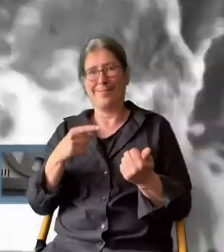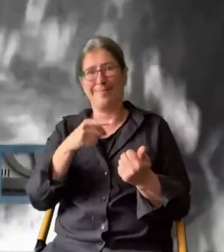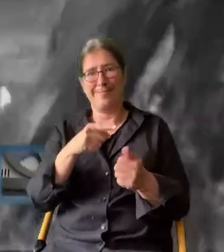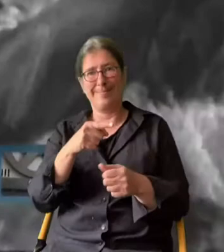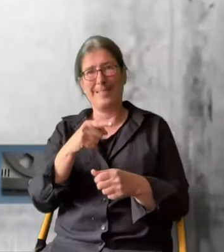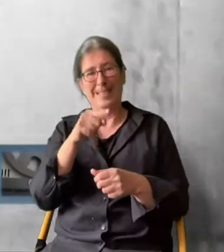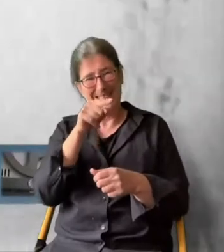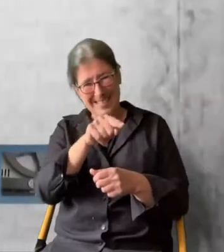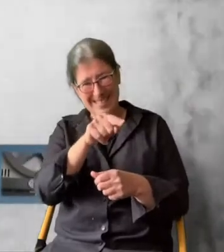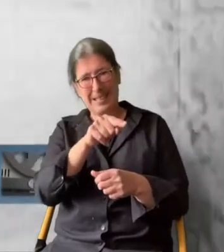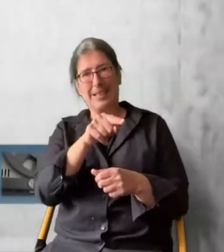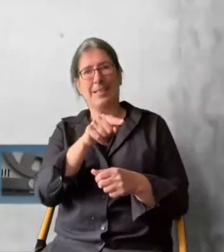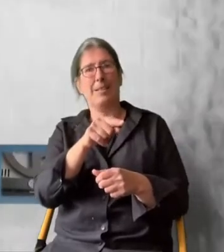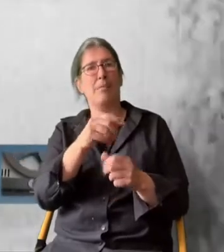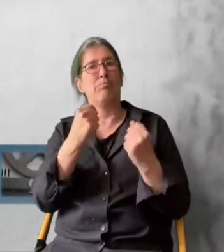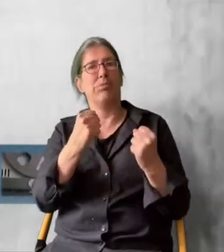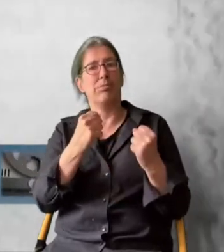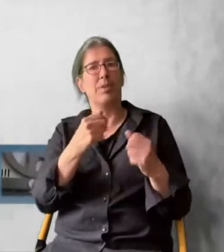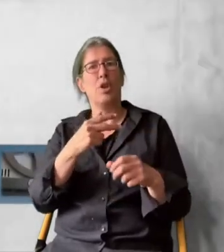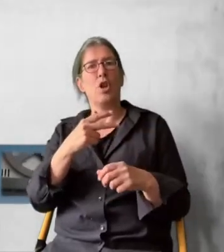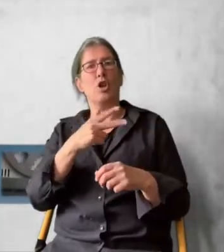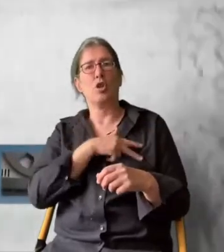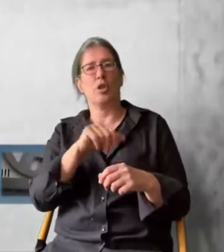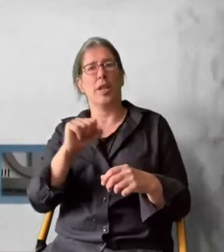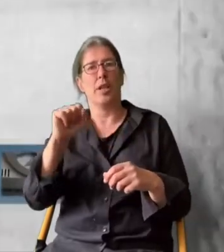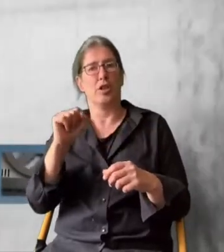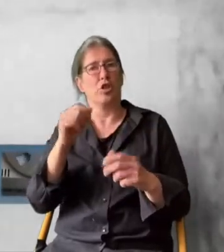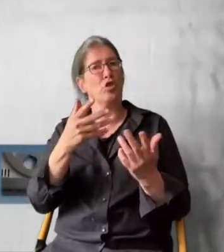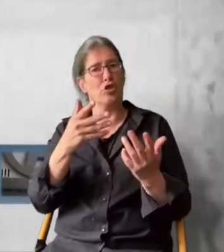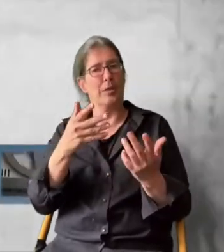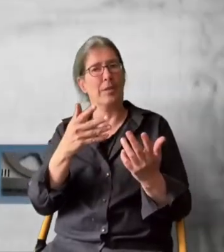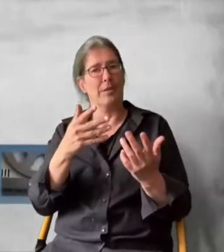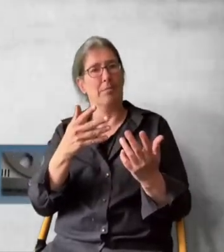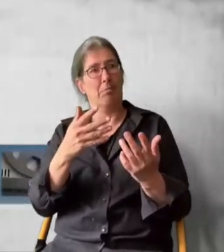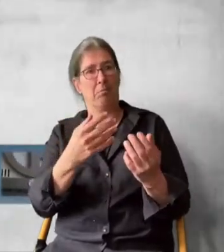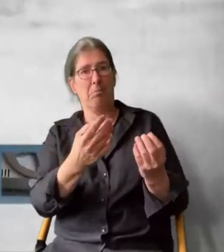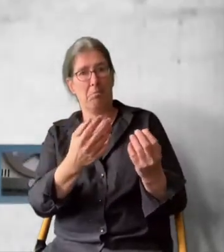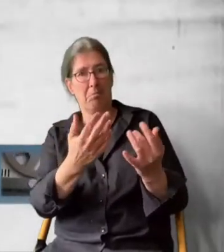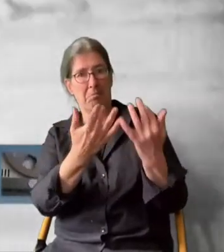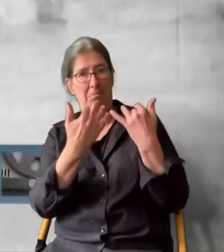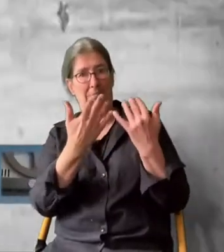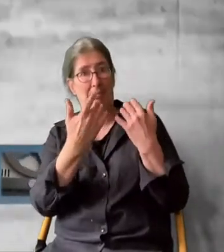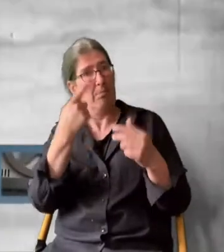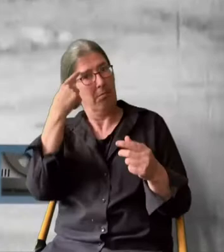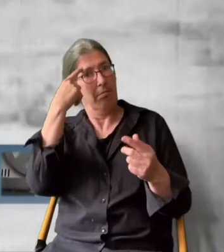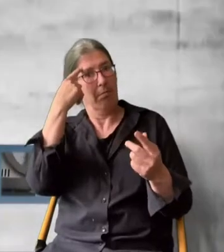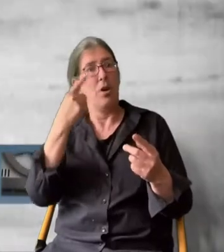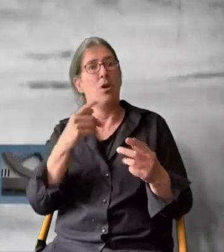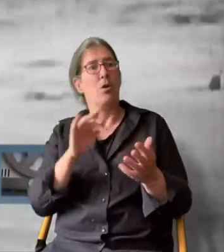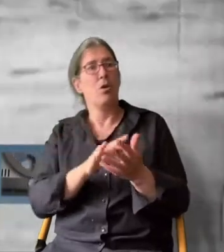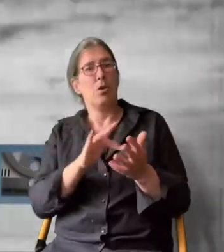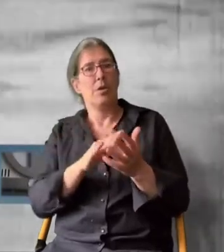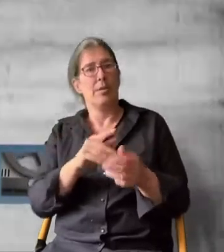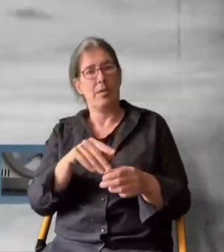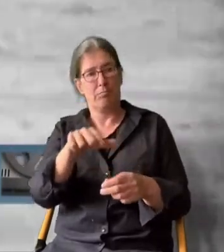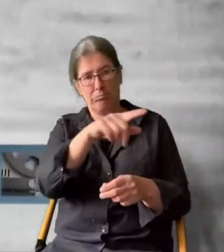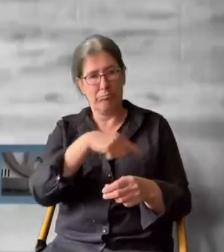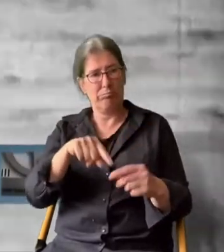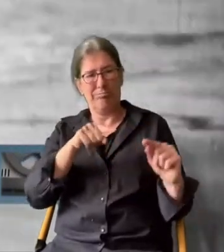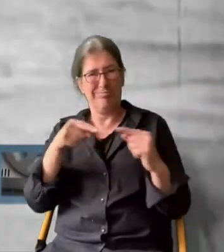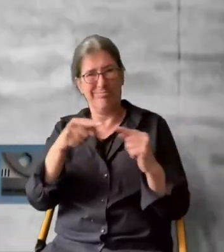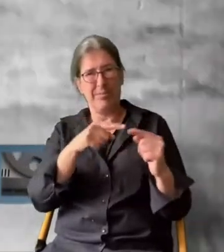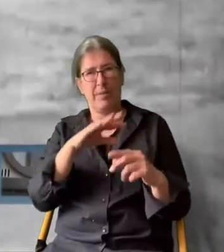Vaters starke sozialistische Impulse bekommen. Weil wir uns doch sehr